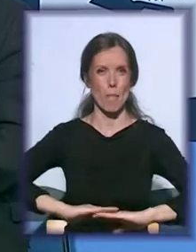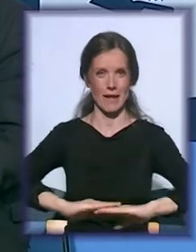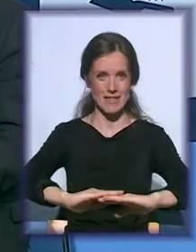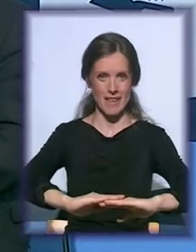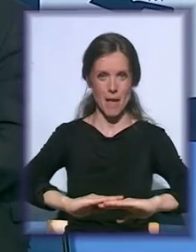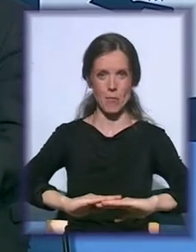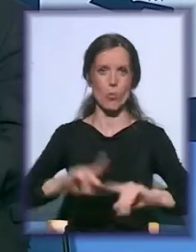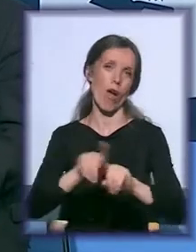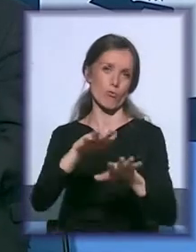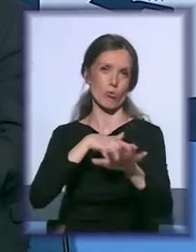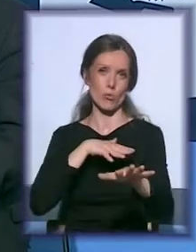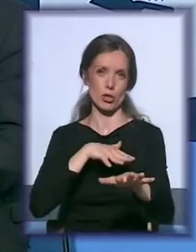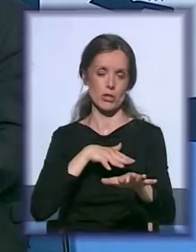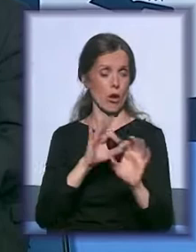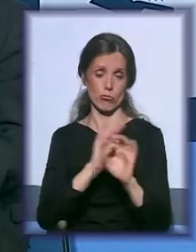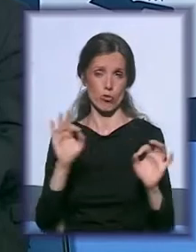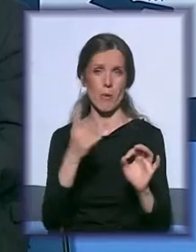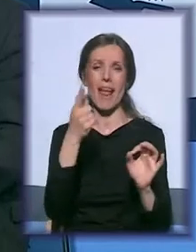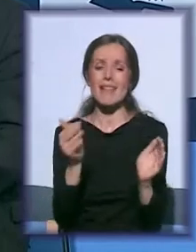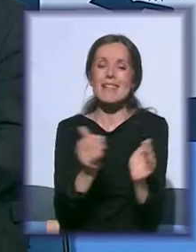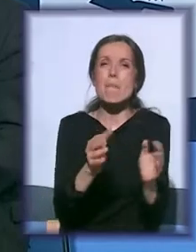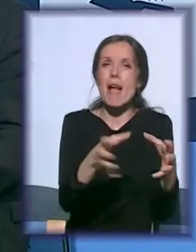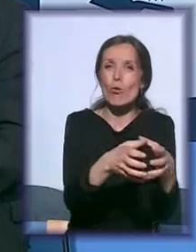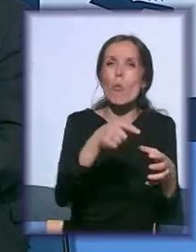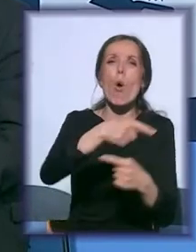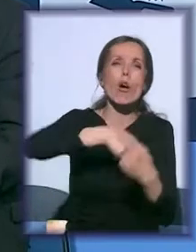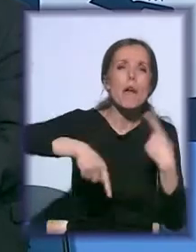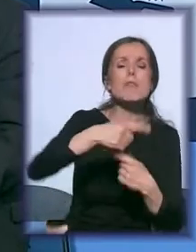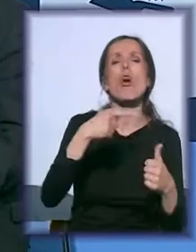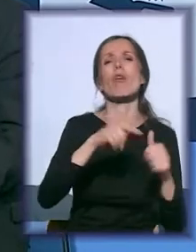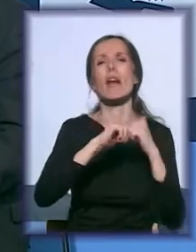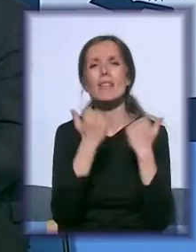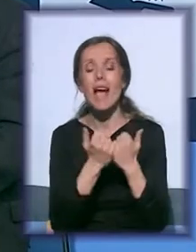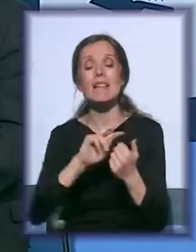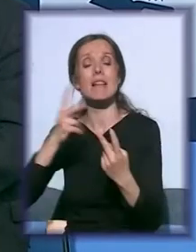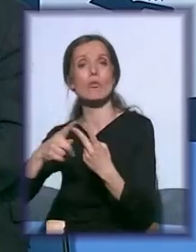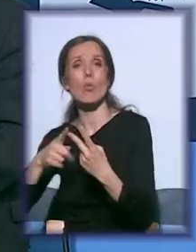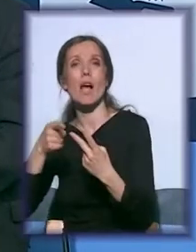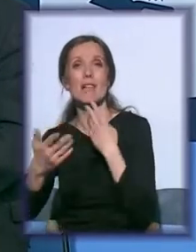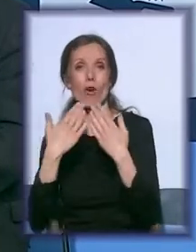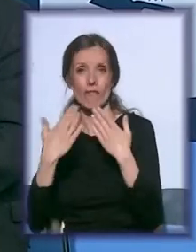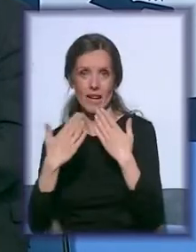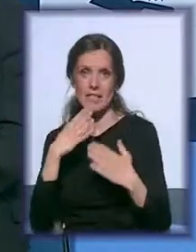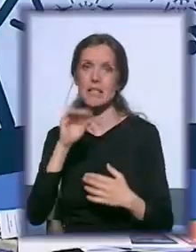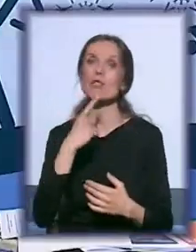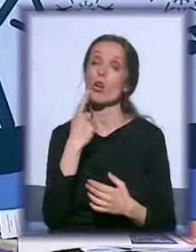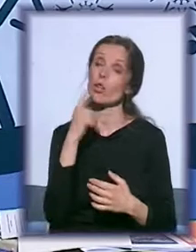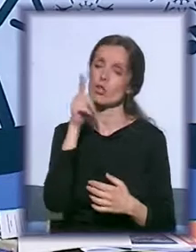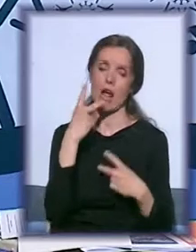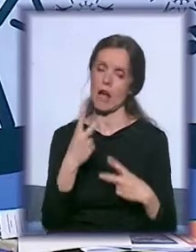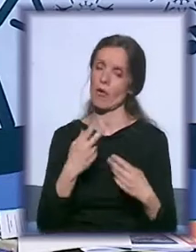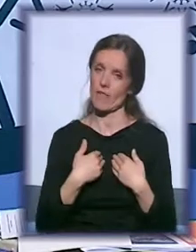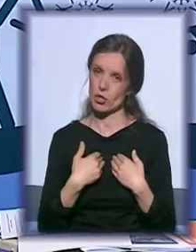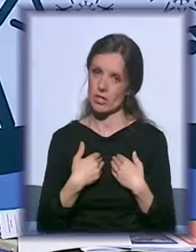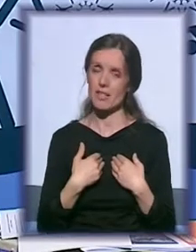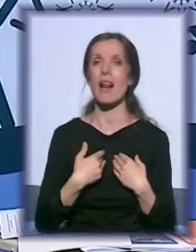sale, odlične. Jedna za manju grupu za okrugle stolove, radionice, druga za konferencijskje. Koje su veoma bitne za nas. I